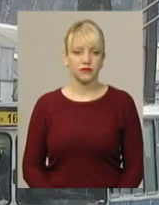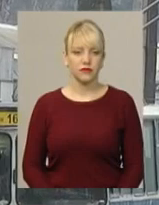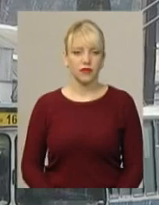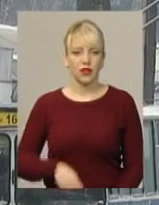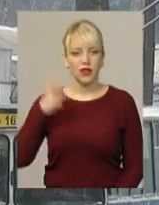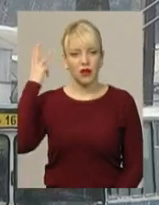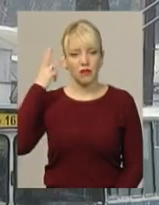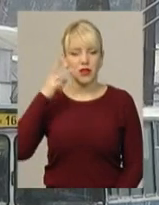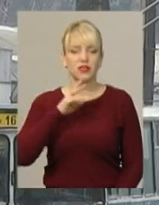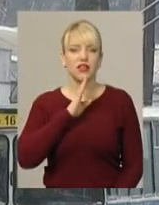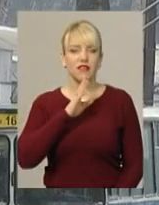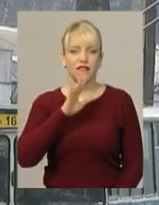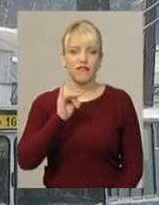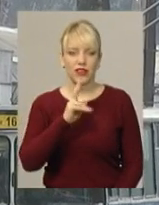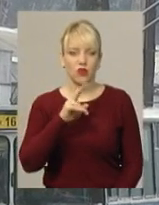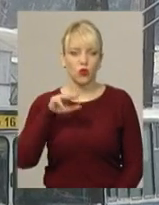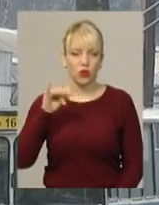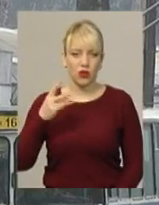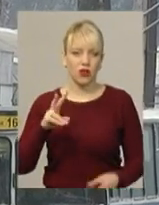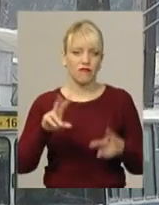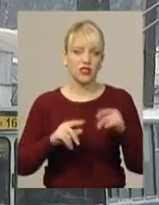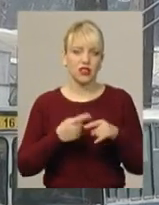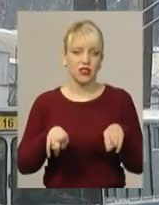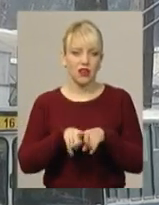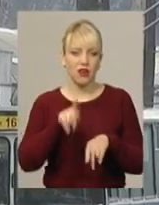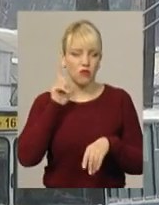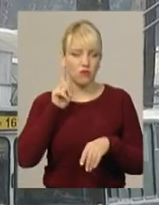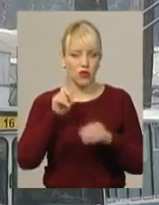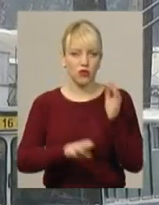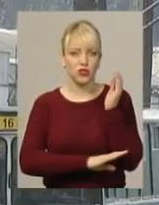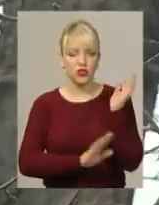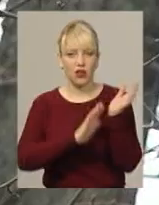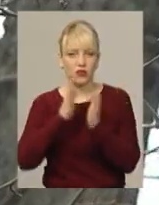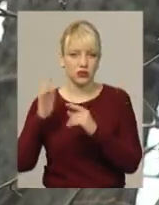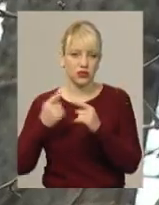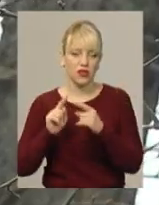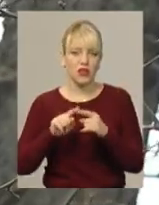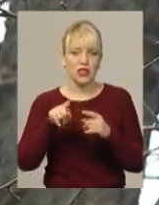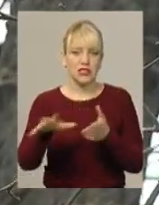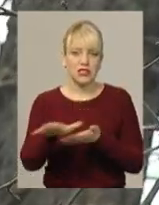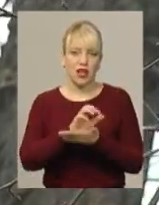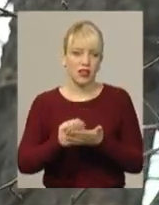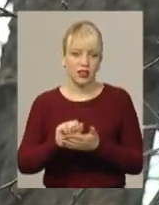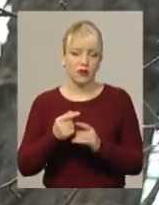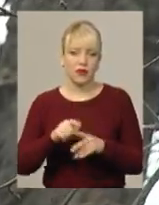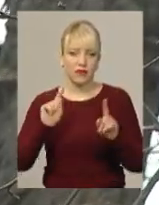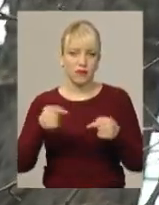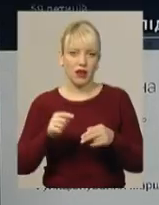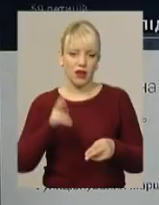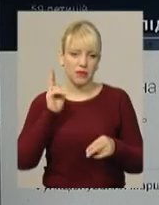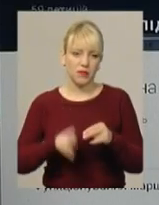Хмельничанка Вікторія Опушко вважає, таке омолодження рослин призводить до їх загибелі і вимагає припинити обрізку дерев.